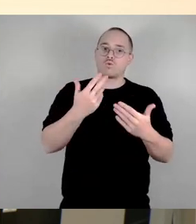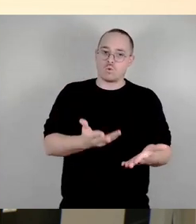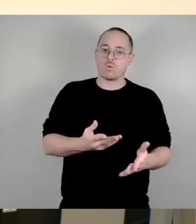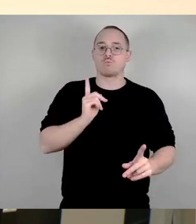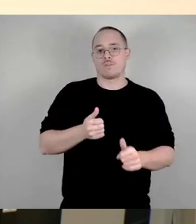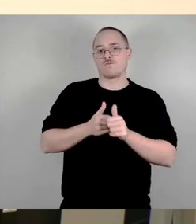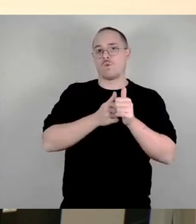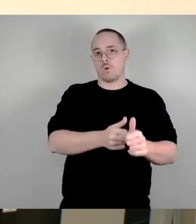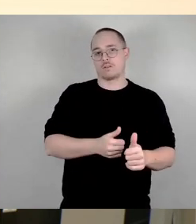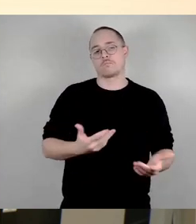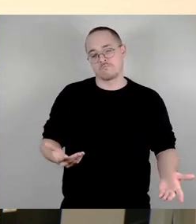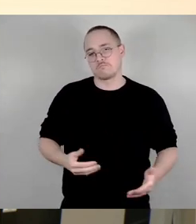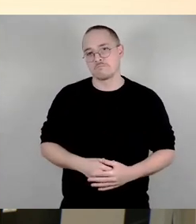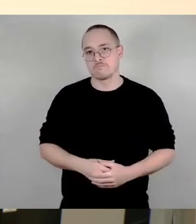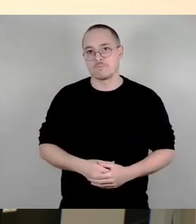Grundsteuer C.